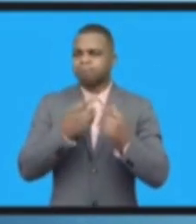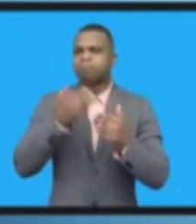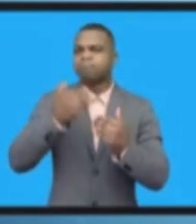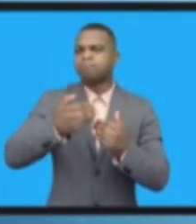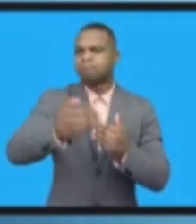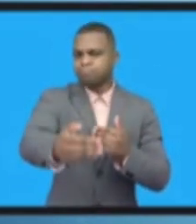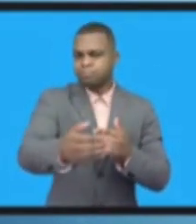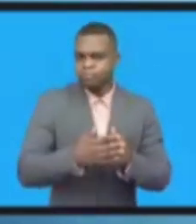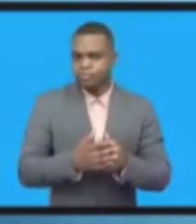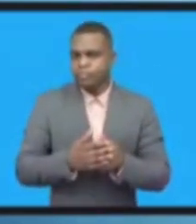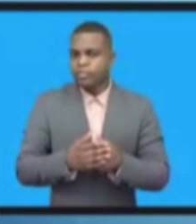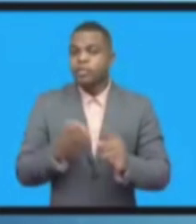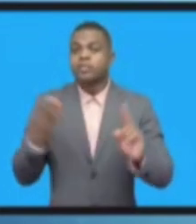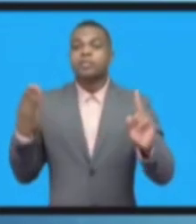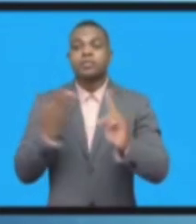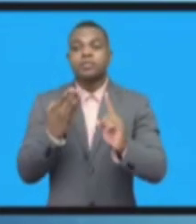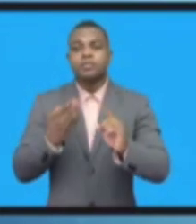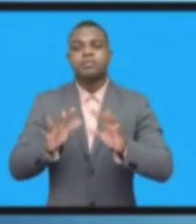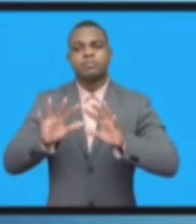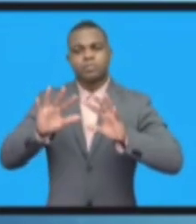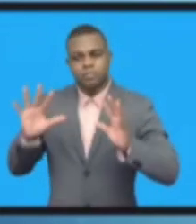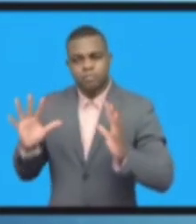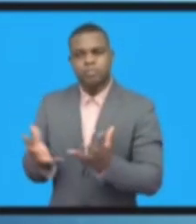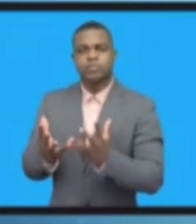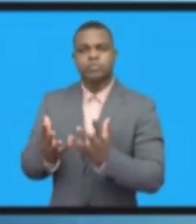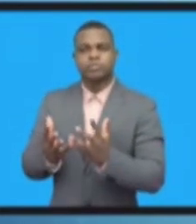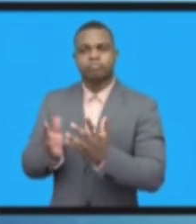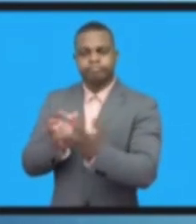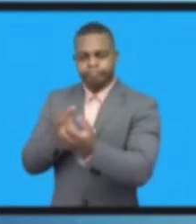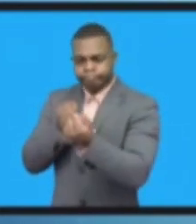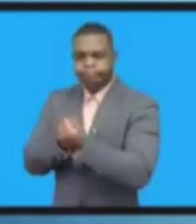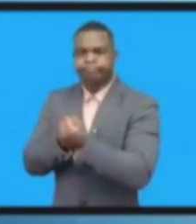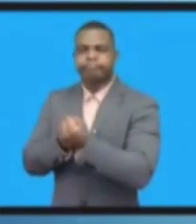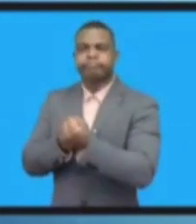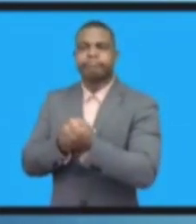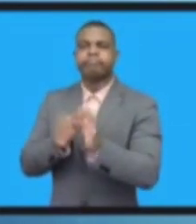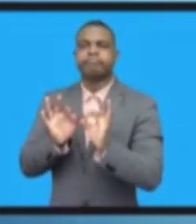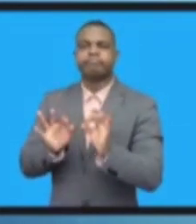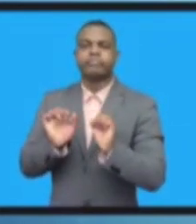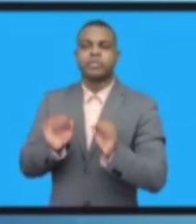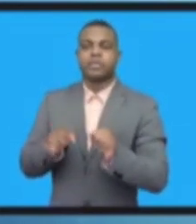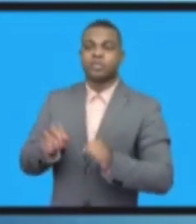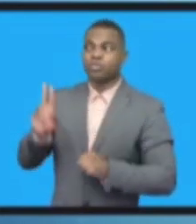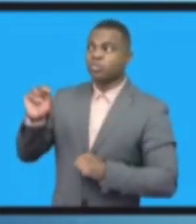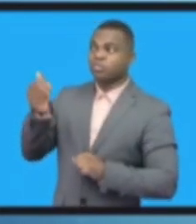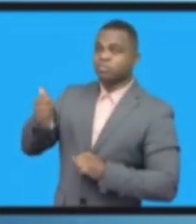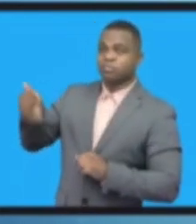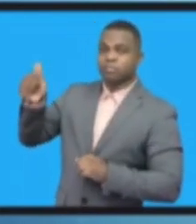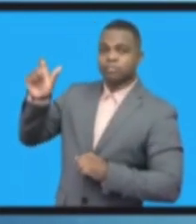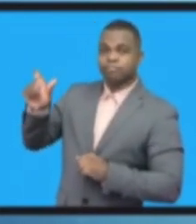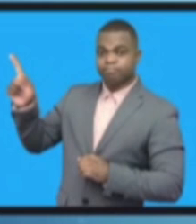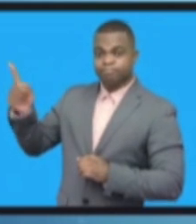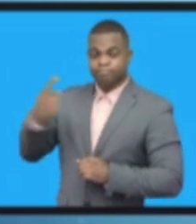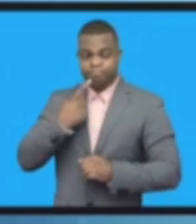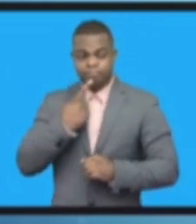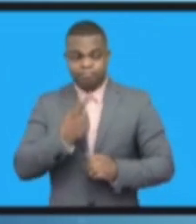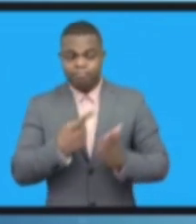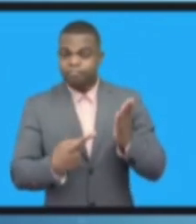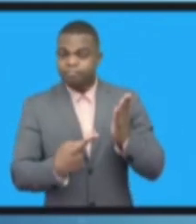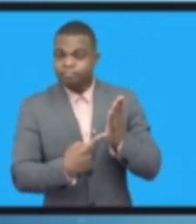нам необходимо сотрудничать в рамках глобального цифрового договора, как того, о котором